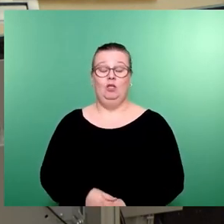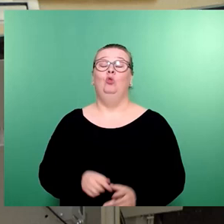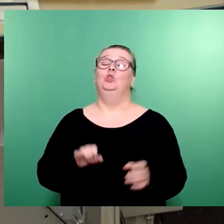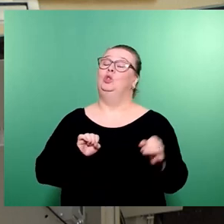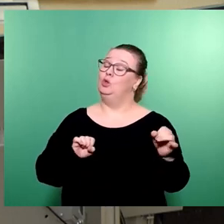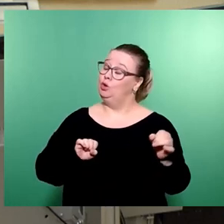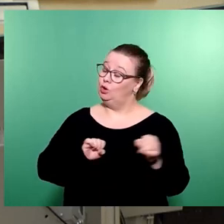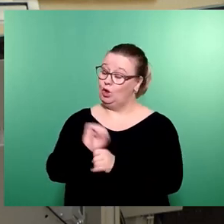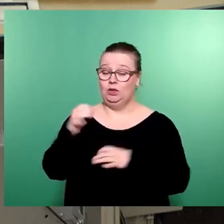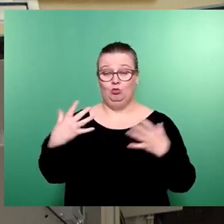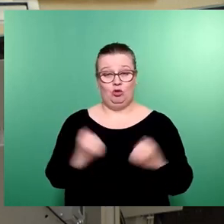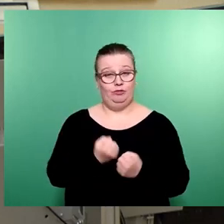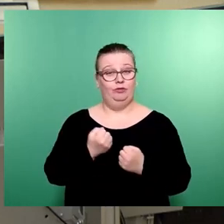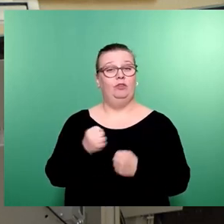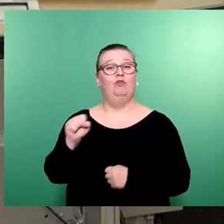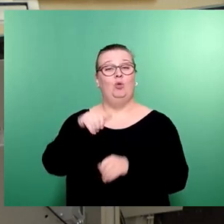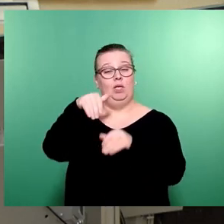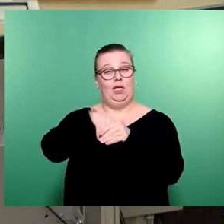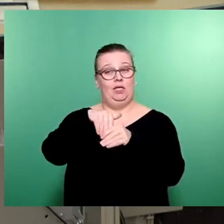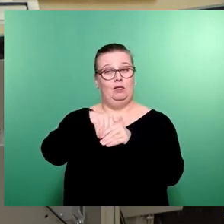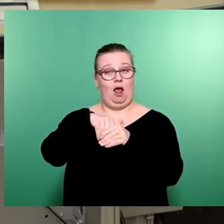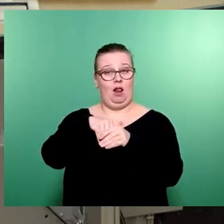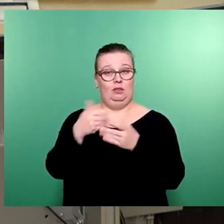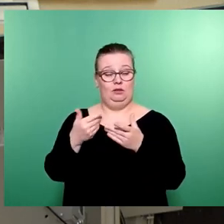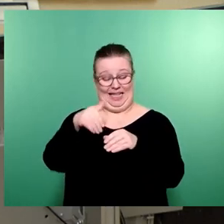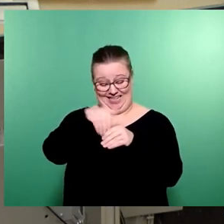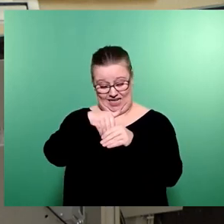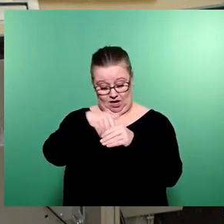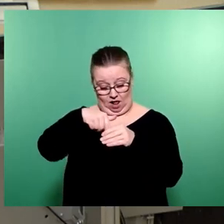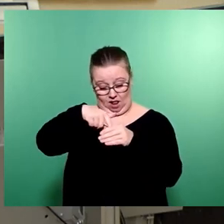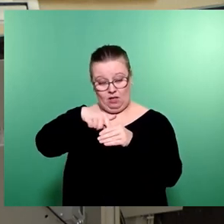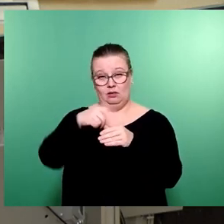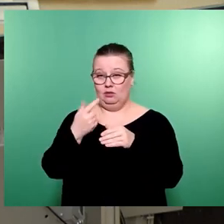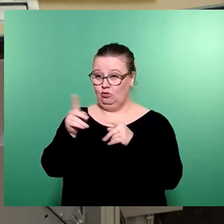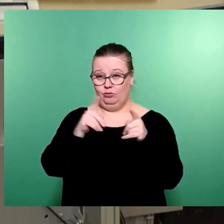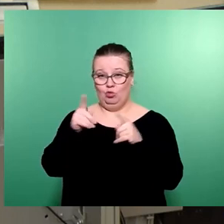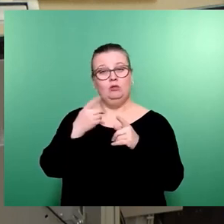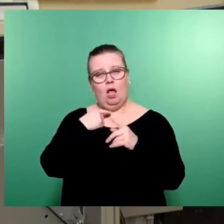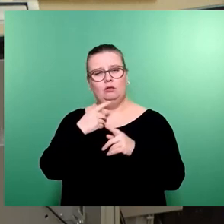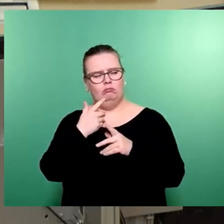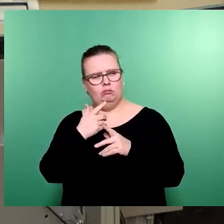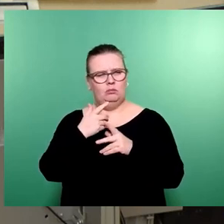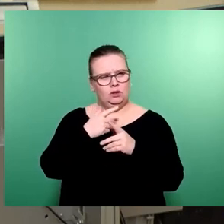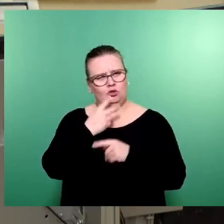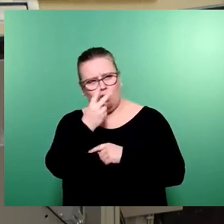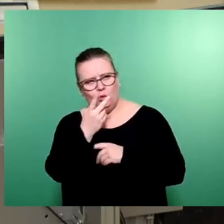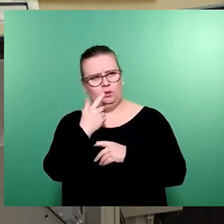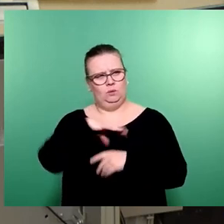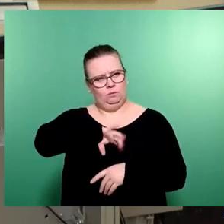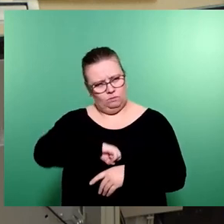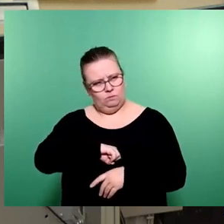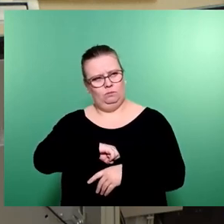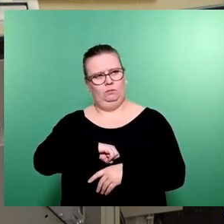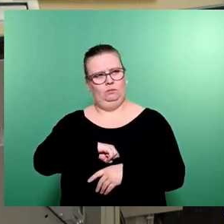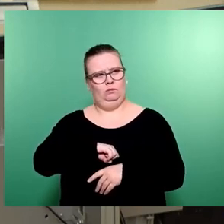geschafft, weil wir inhaltlich vor der Position, und zwar der inhaltlichen Position des anderen, nicht zurückgeschreckt sind, weil wir sie ausgehalten, weil wir